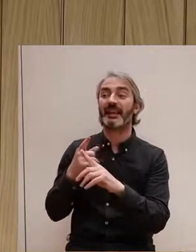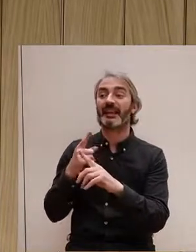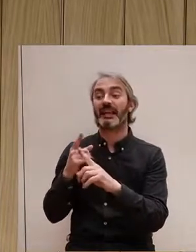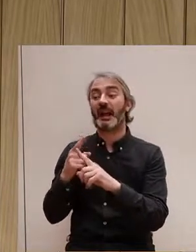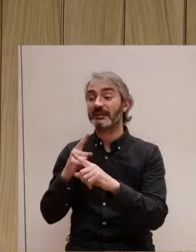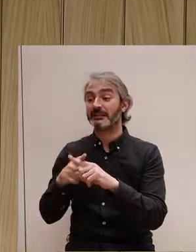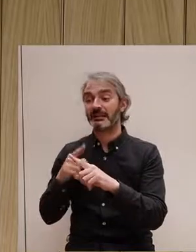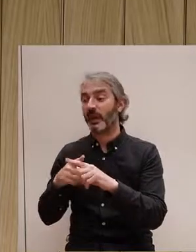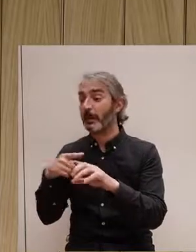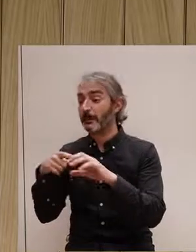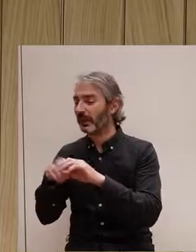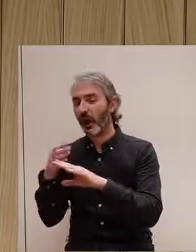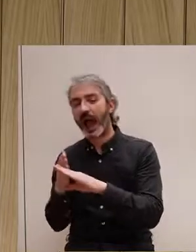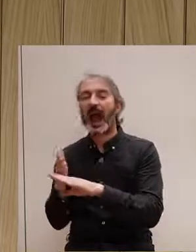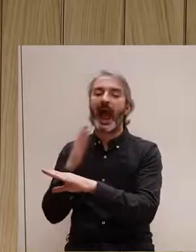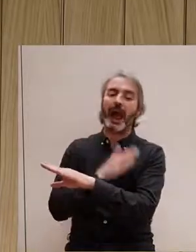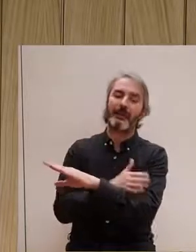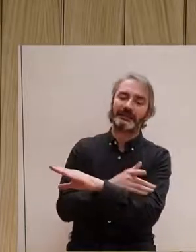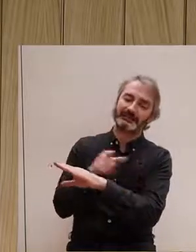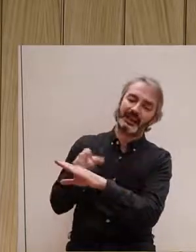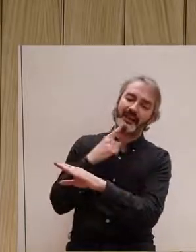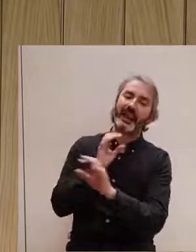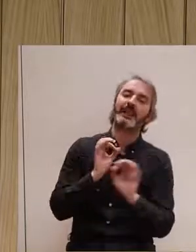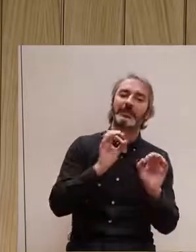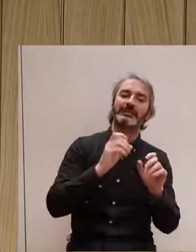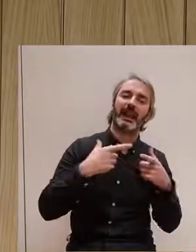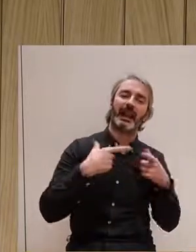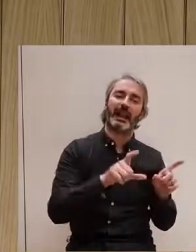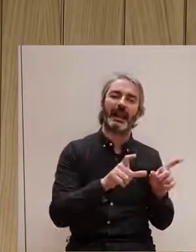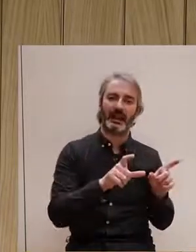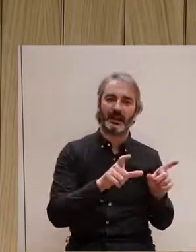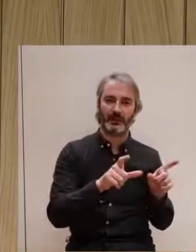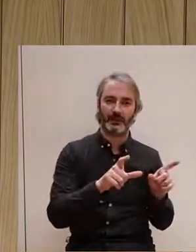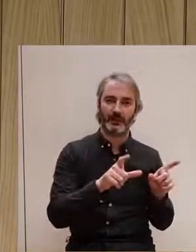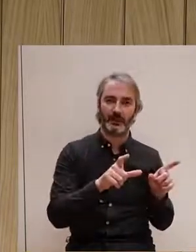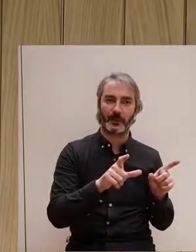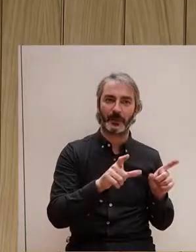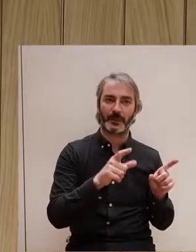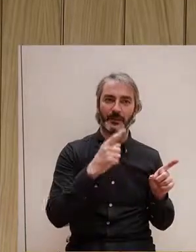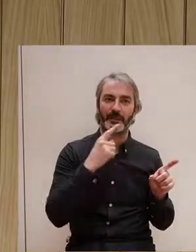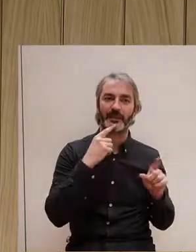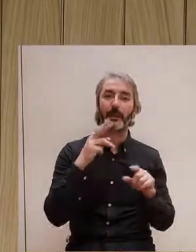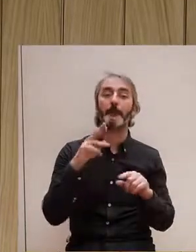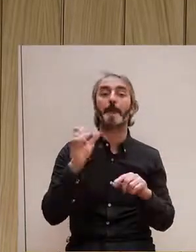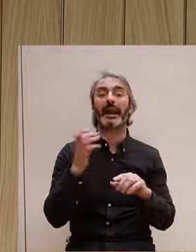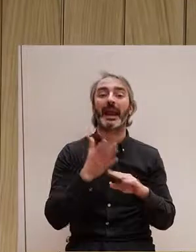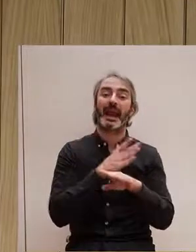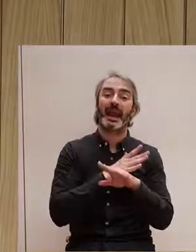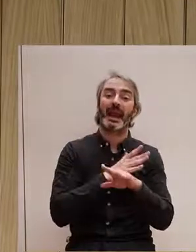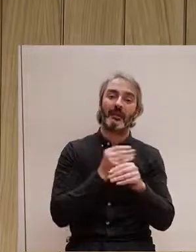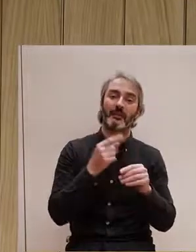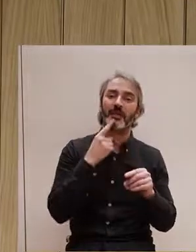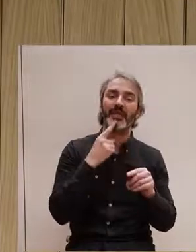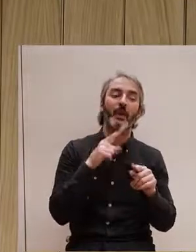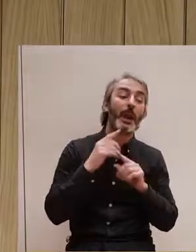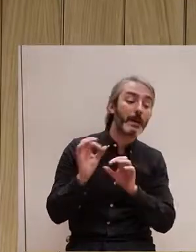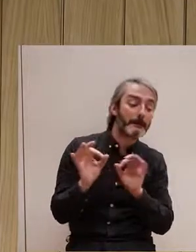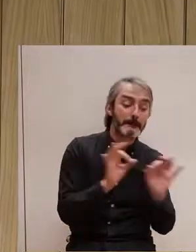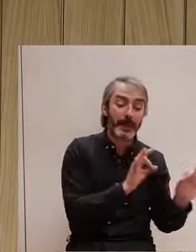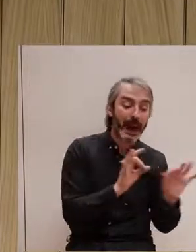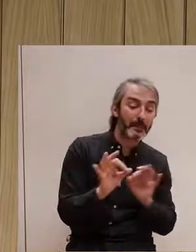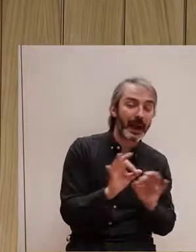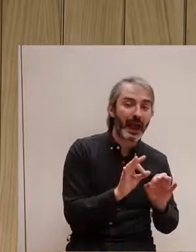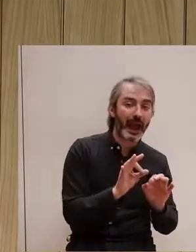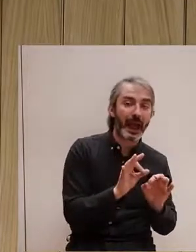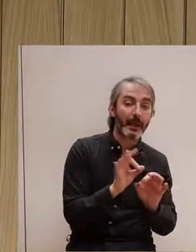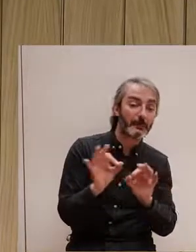són una penetració penis-vagina i que sembla, com la mateixa paraula diu, que siguin pràctiques que el que estan fent és preparant-nos